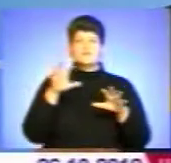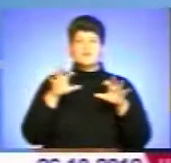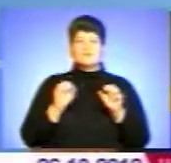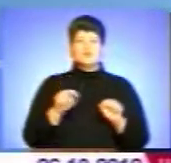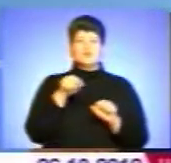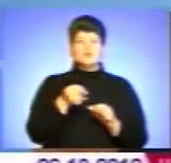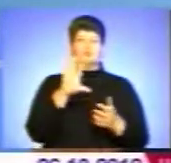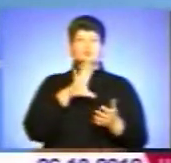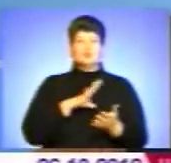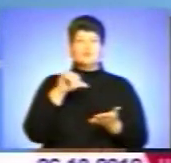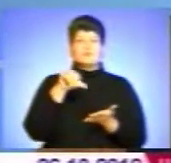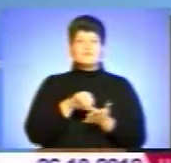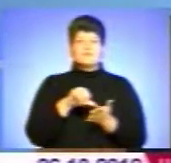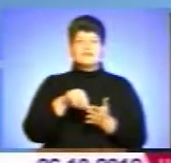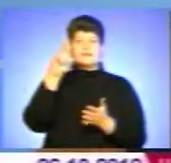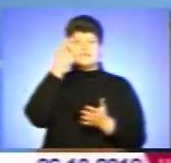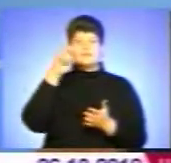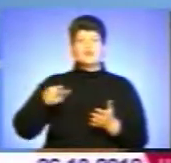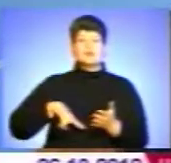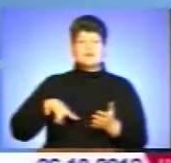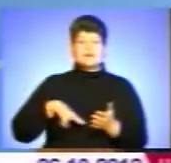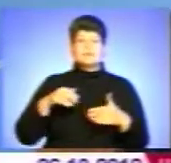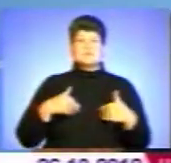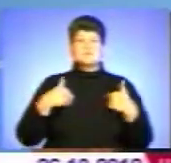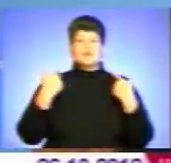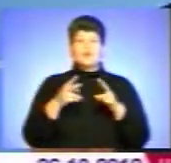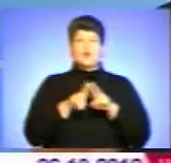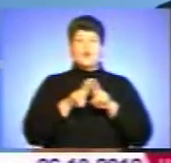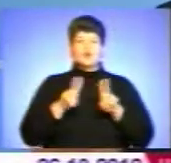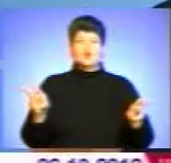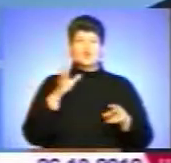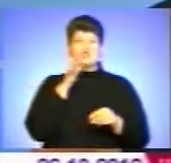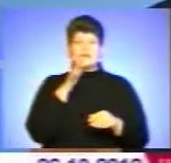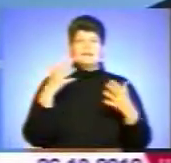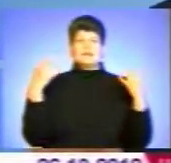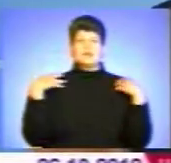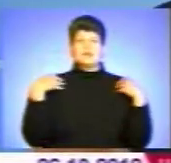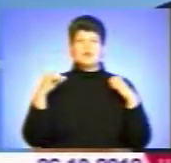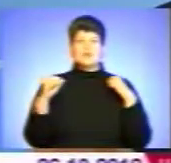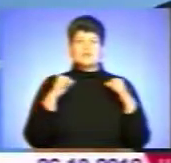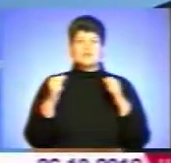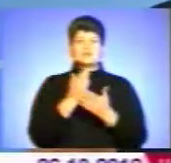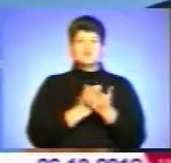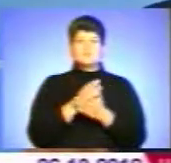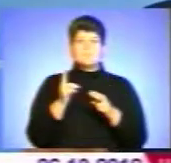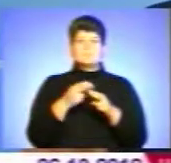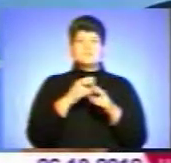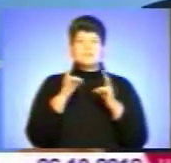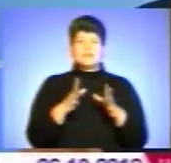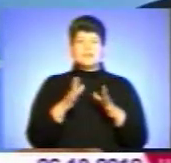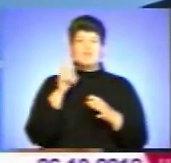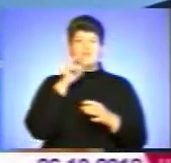був представник державної адміністрації. Ми звернулися одночасно до начальника управління служби безпеки Вінницького,